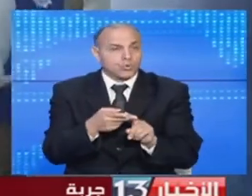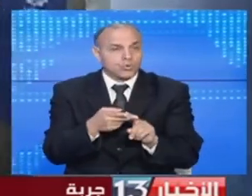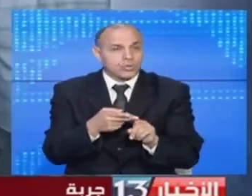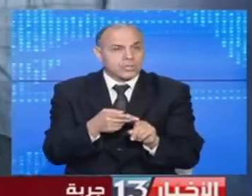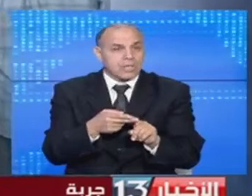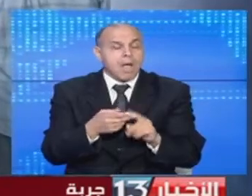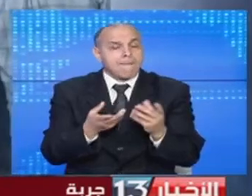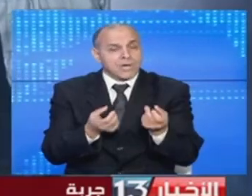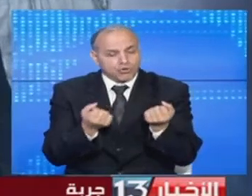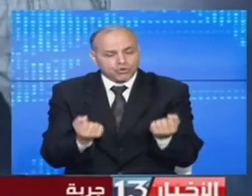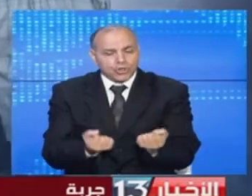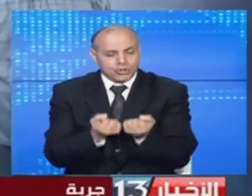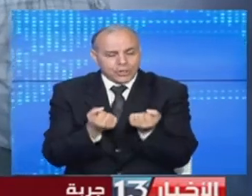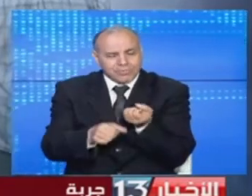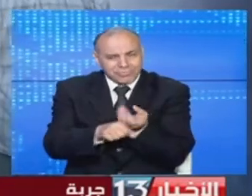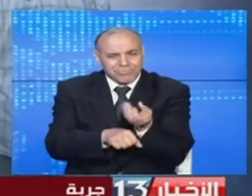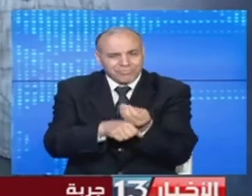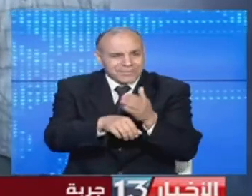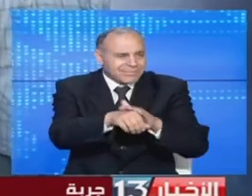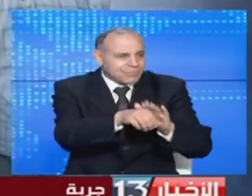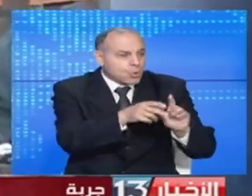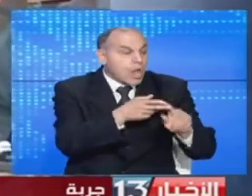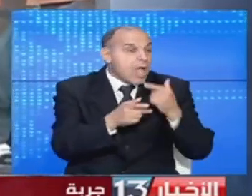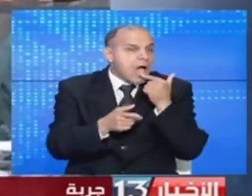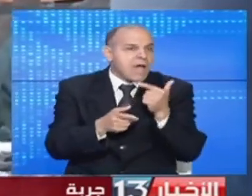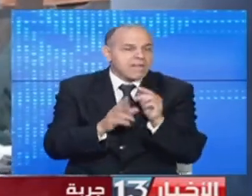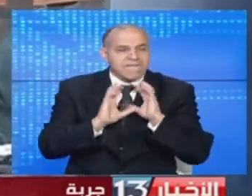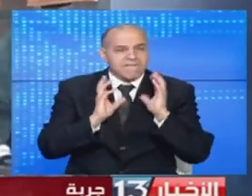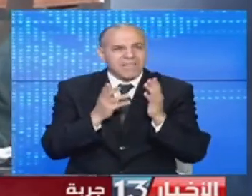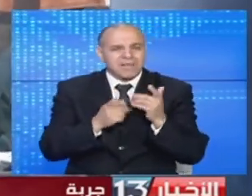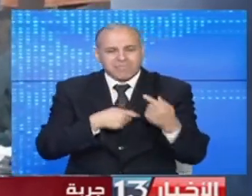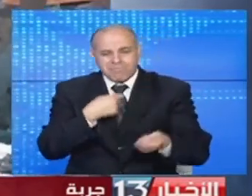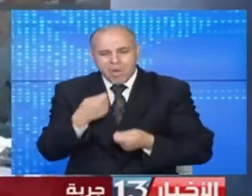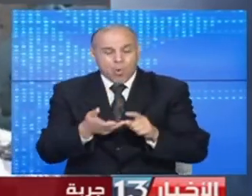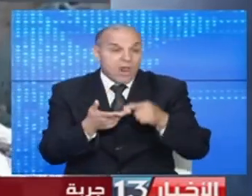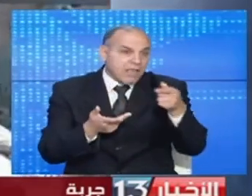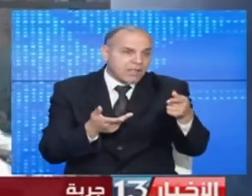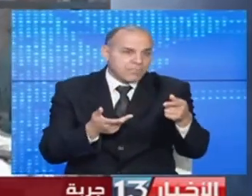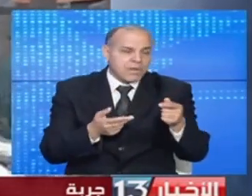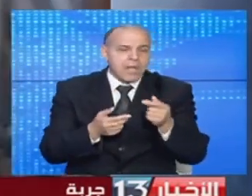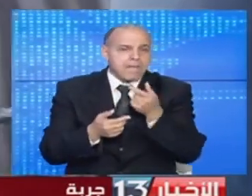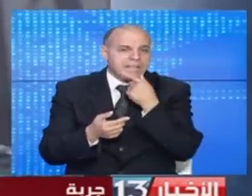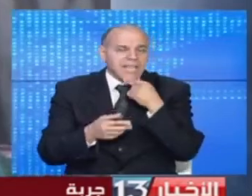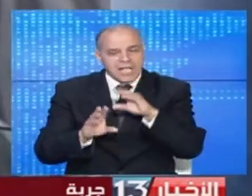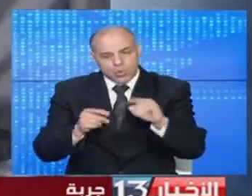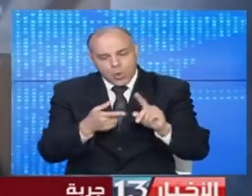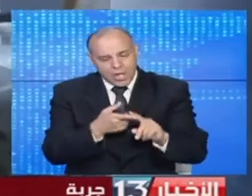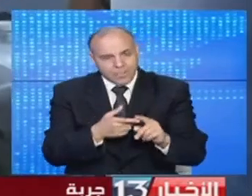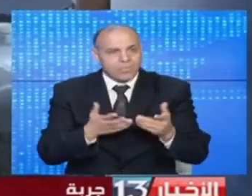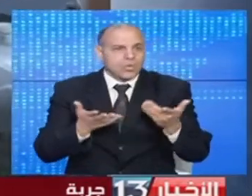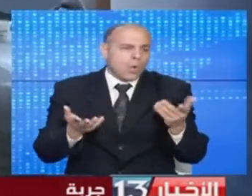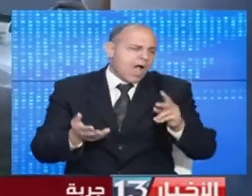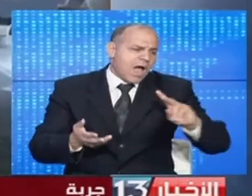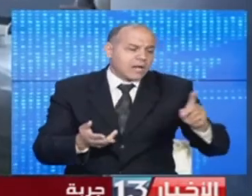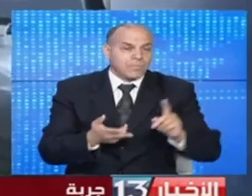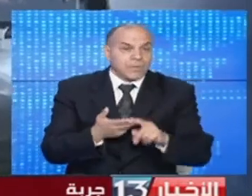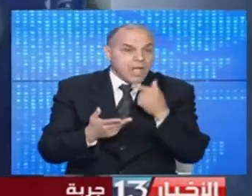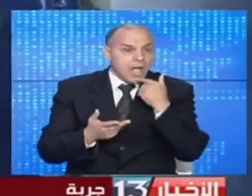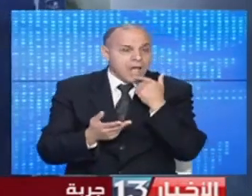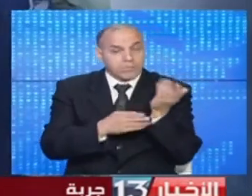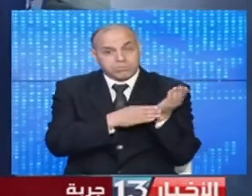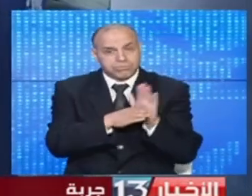تكثف من أنشطتها التوعوية خاصة في الفضاءات العمومية مثل الأسواق وغيرها